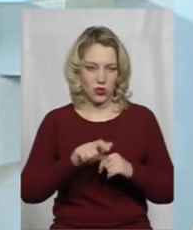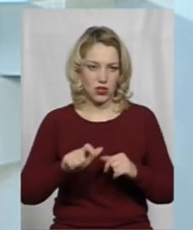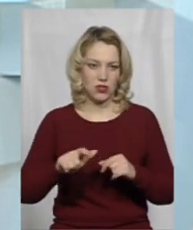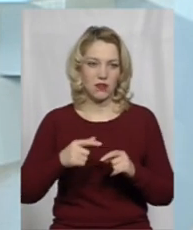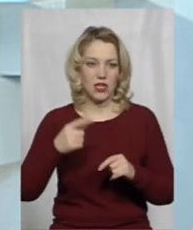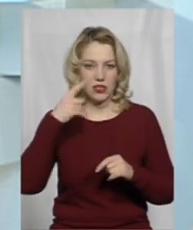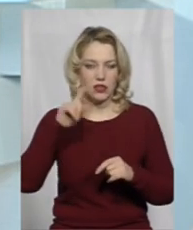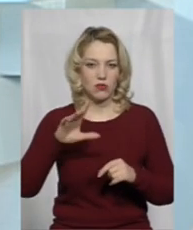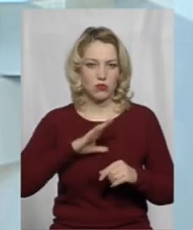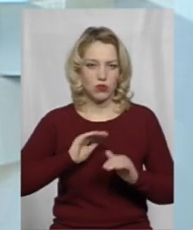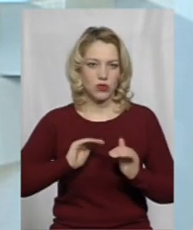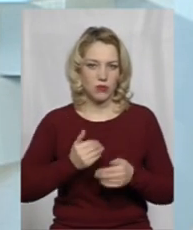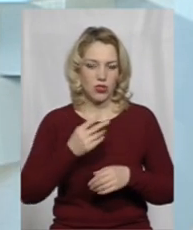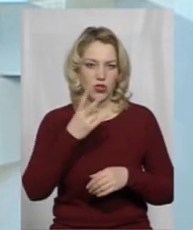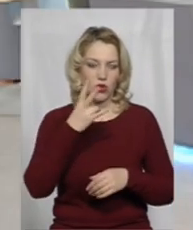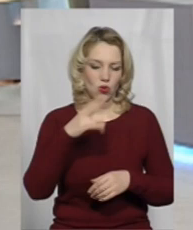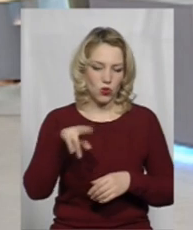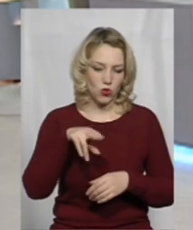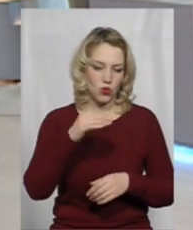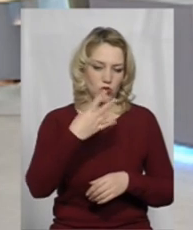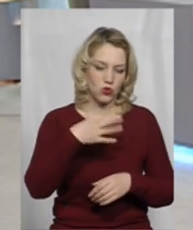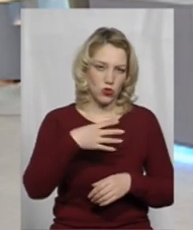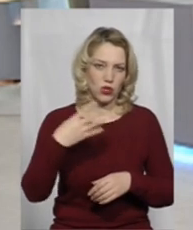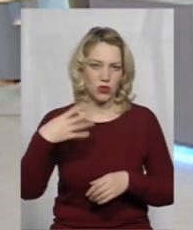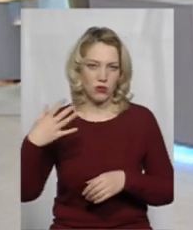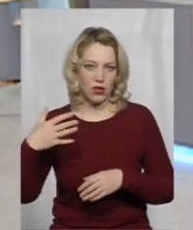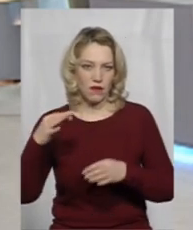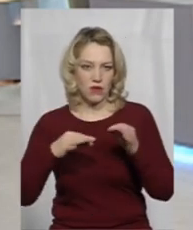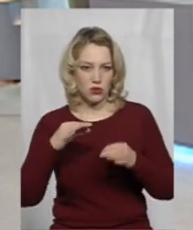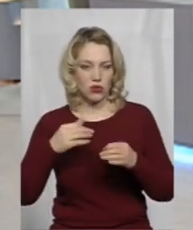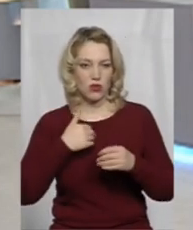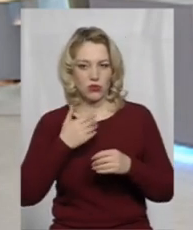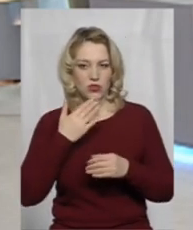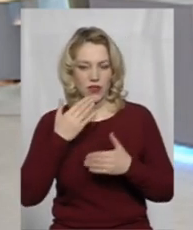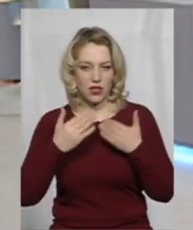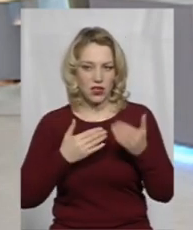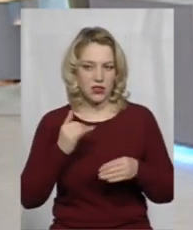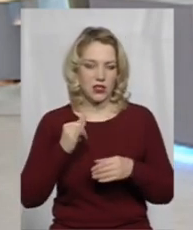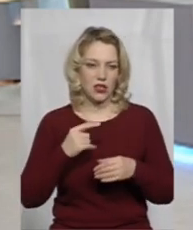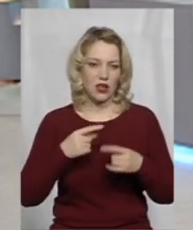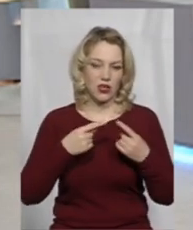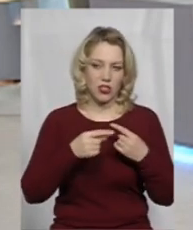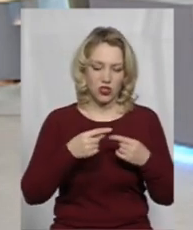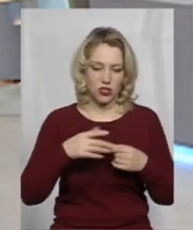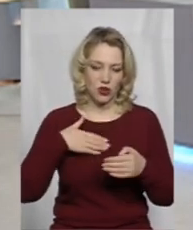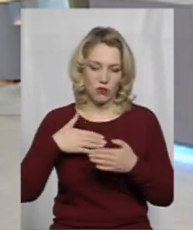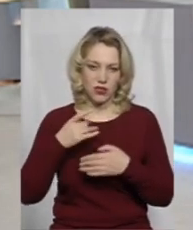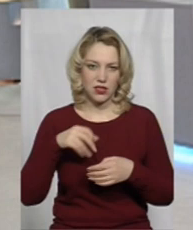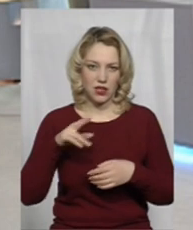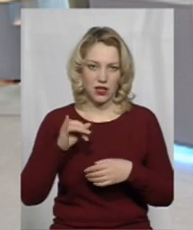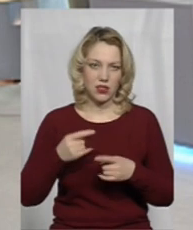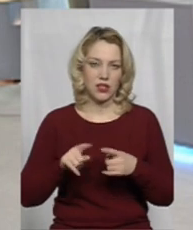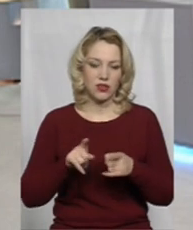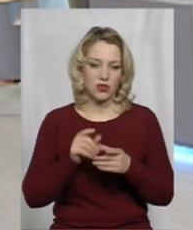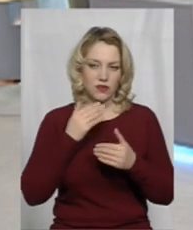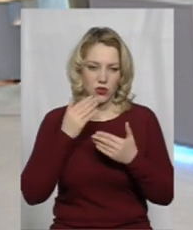що воно було зменшено до 40-45%. Ми зверталися, хочу сказати, що і остальні громадські ради від інших областей так